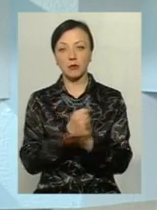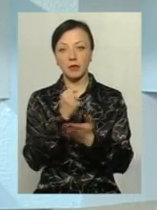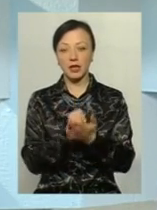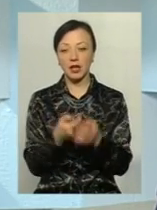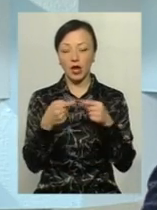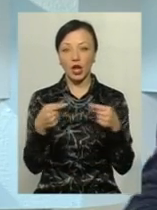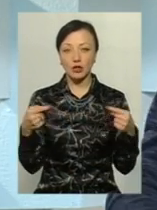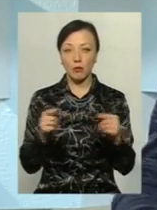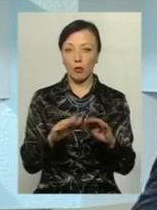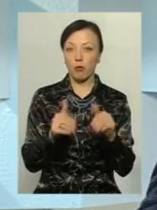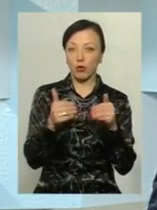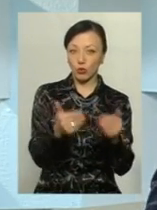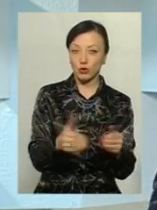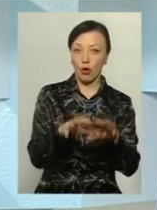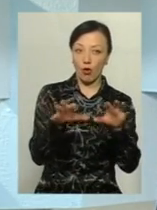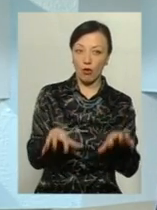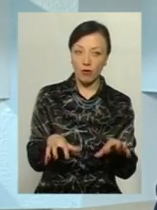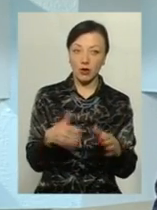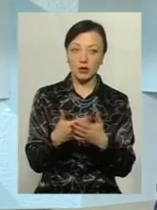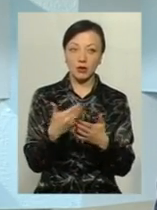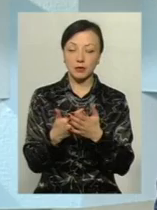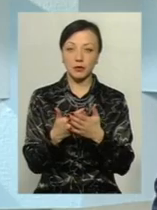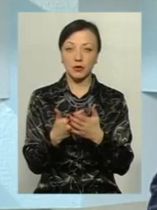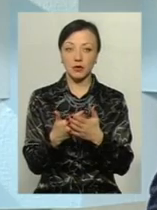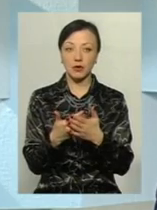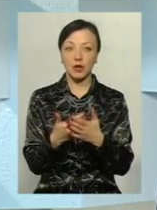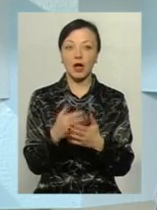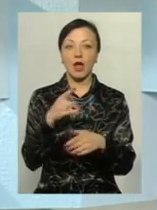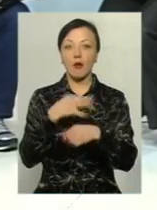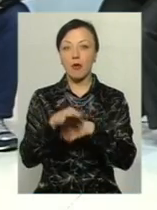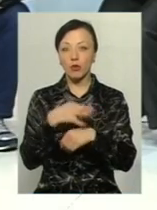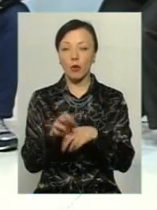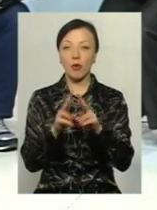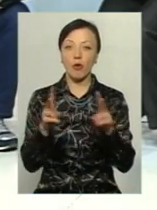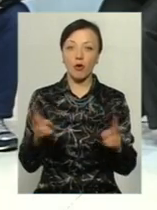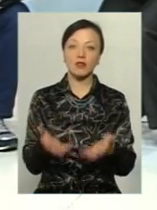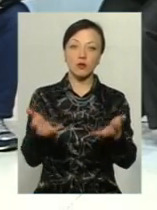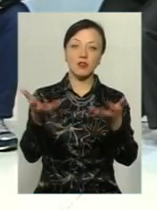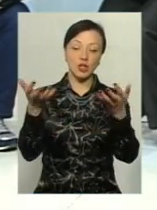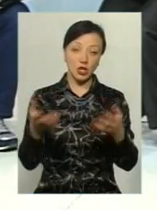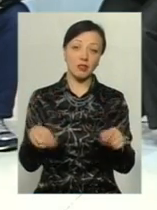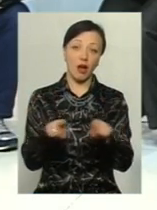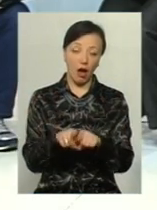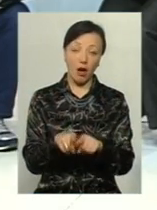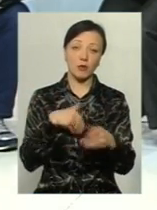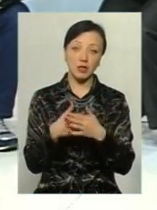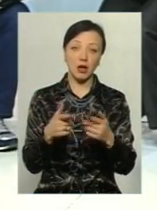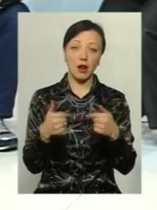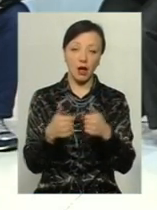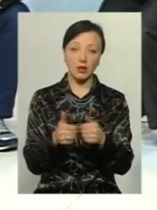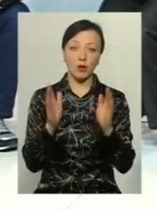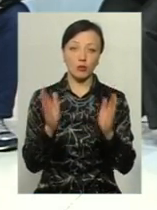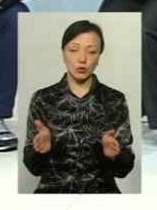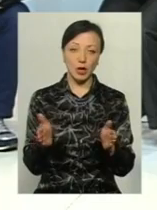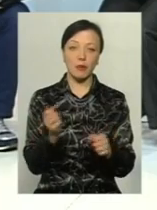речі, які пропонуються головою, як одобрямси, як погнобити когось, когось напакиво звеличити, то така громадська рада, вона буде